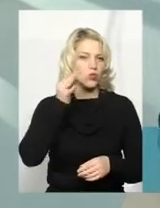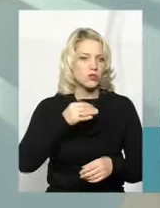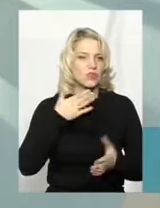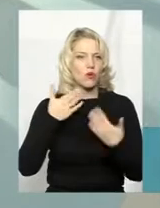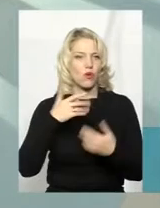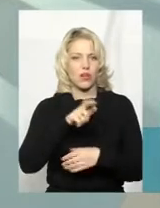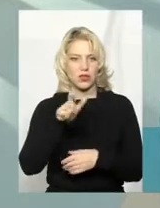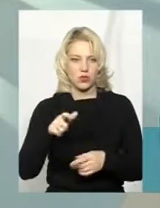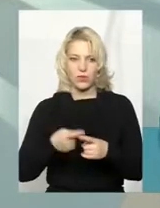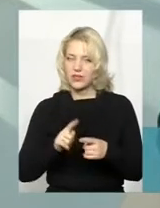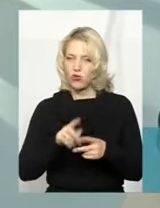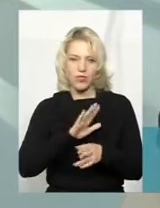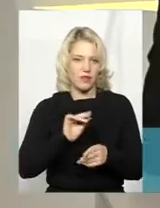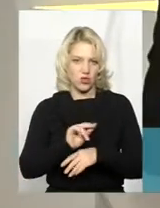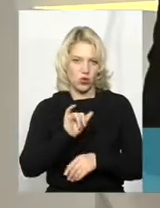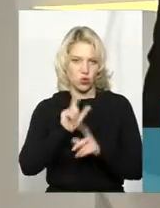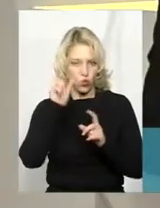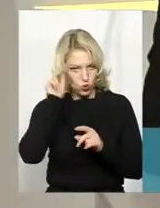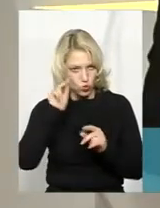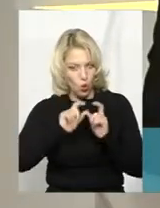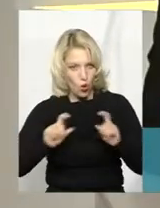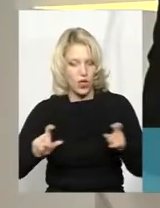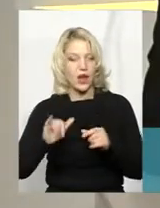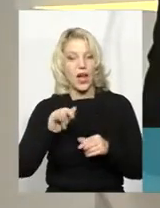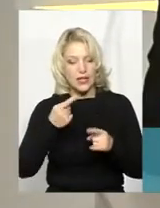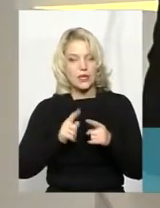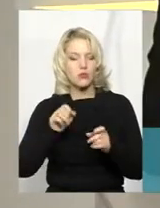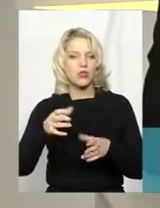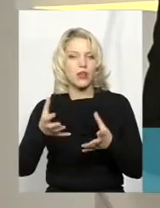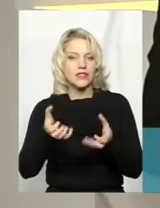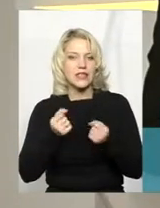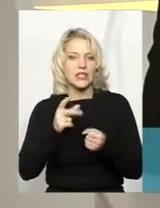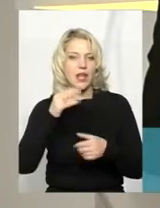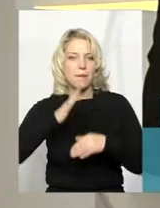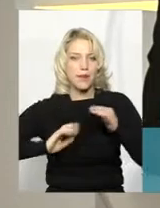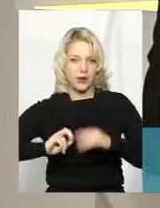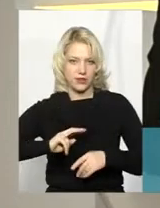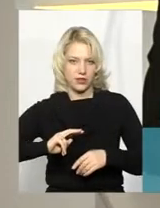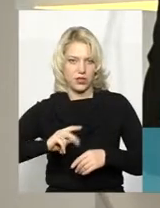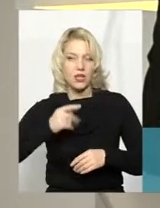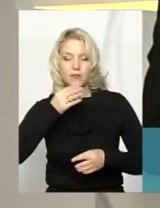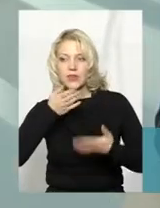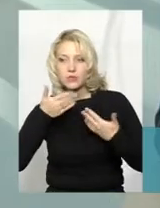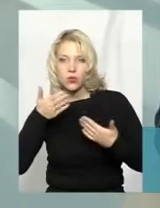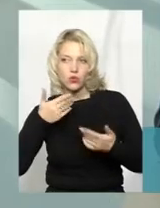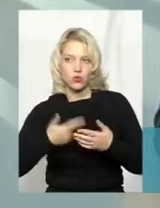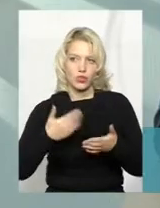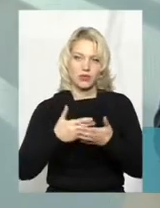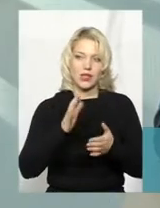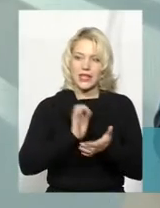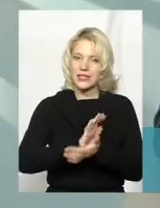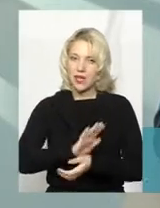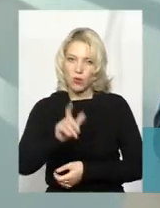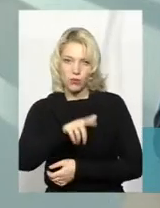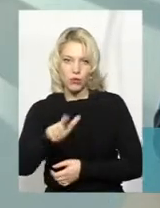важливо, цього, насправді, не вчать у школах, на жаль. Але це можна здобути лише на практиці, коли ти там спілкуєшся з незнайомими людьми,